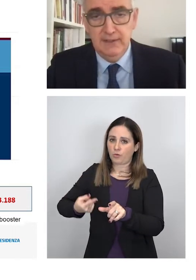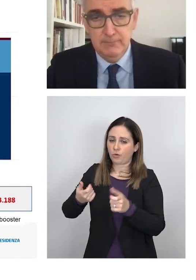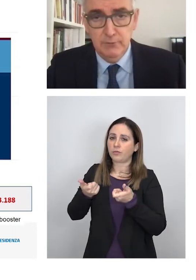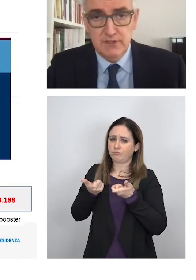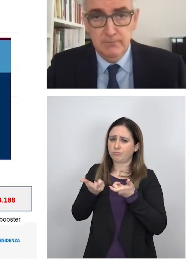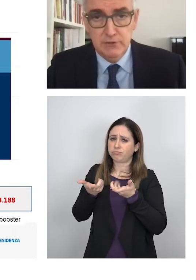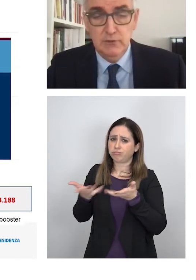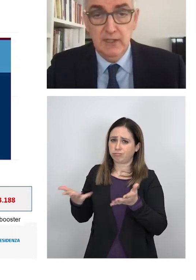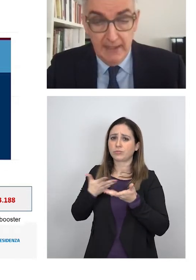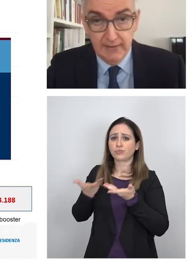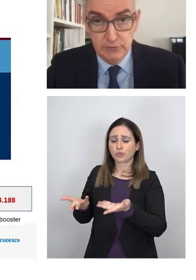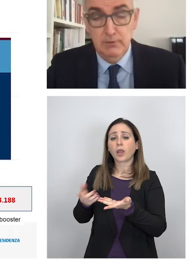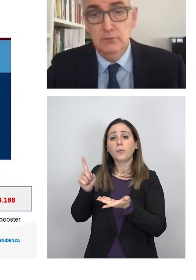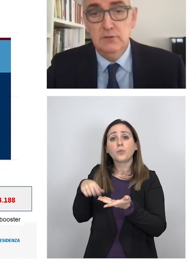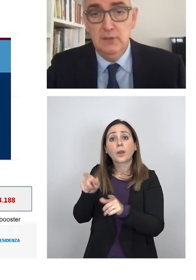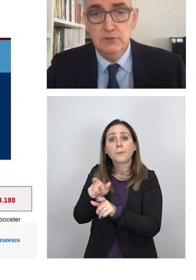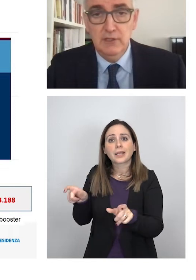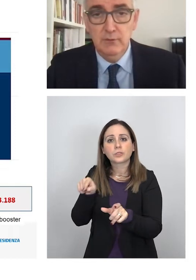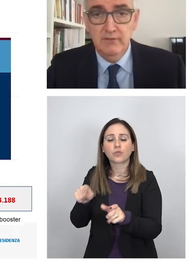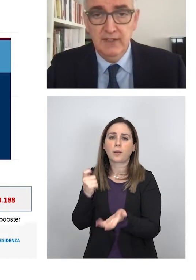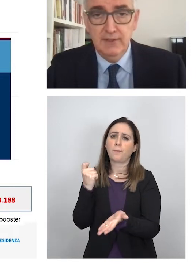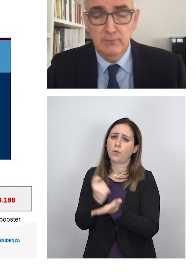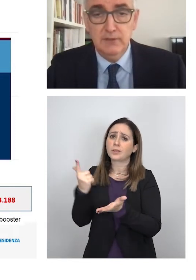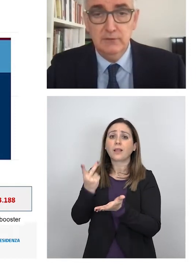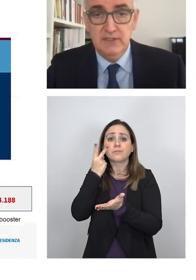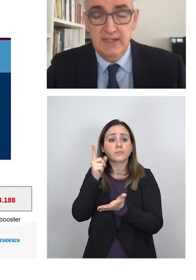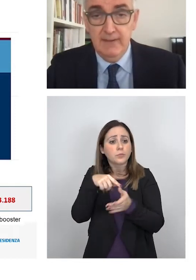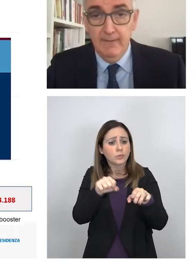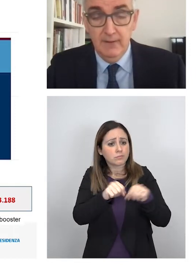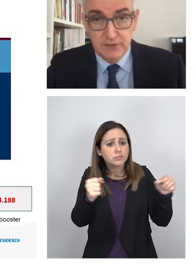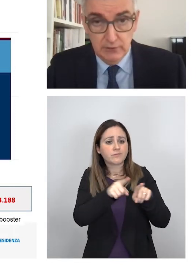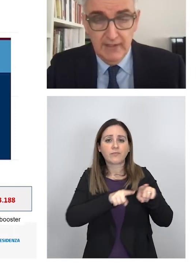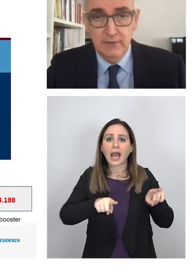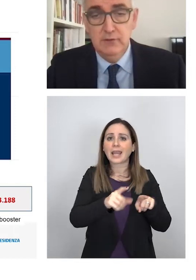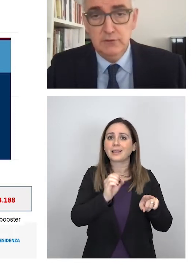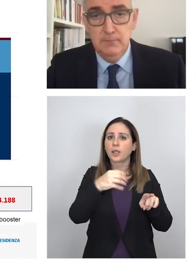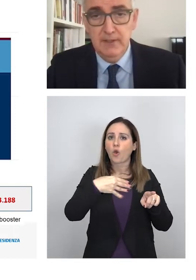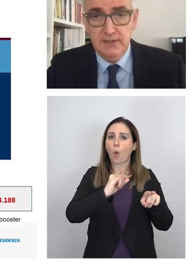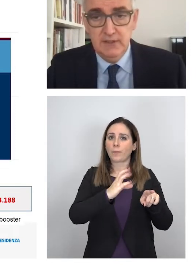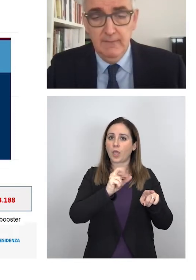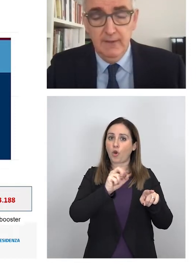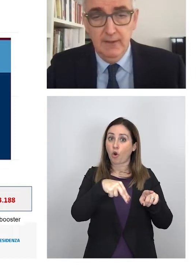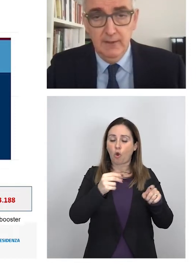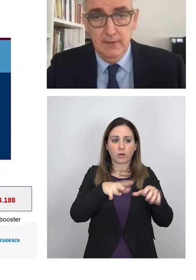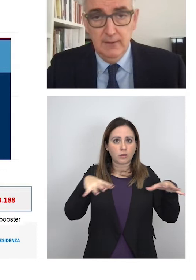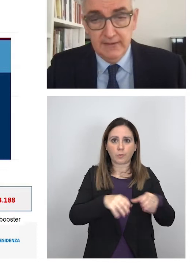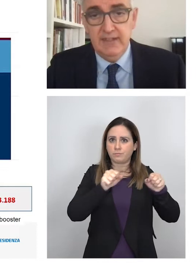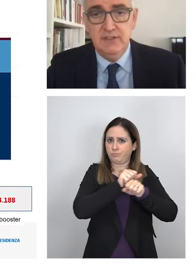importante anche per queste persone e anche e soprattutto alla luce della nuova variante Omicron che sta circolando nel nostro paese